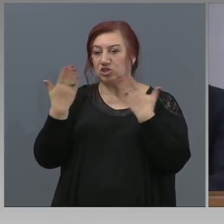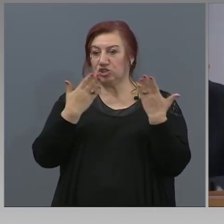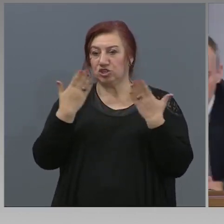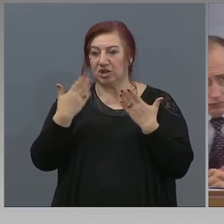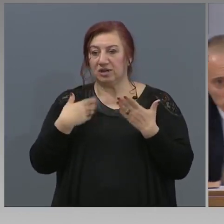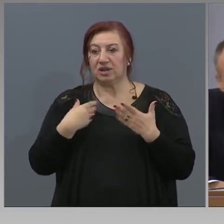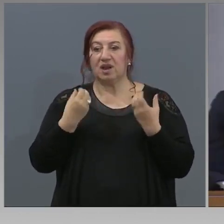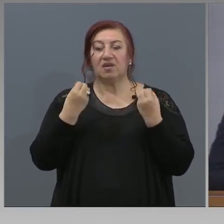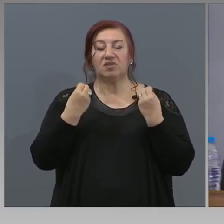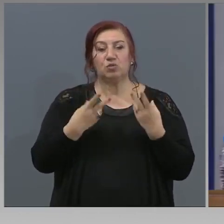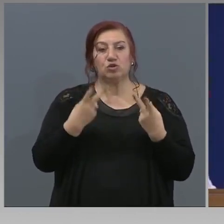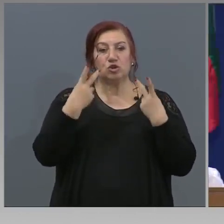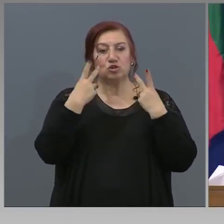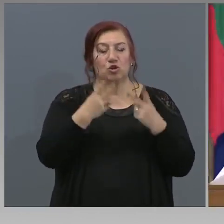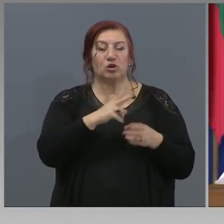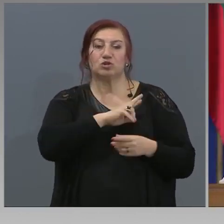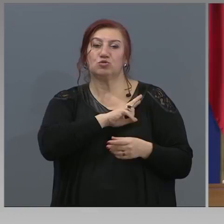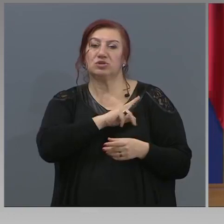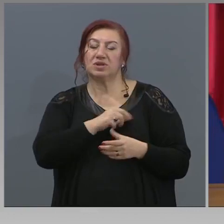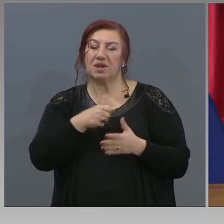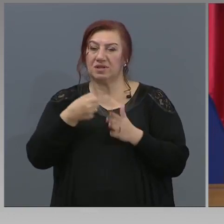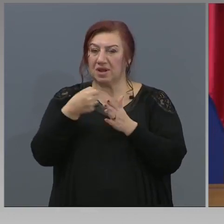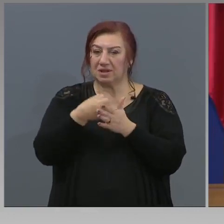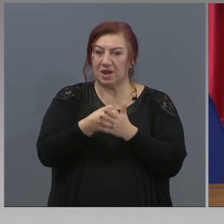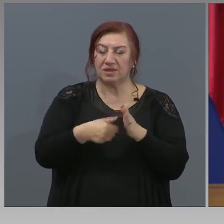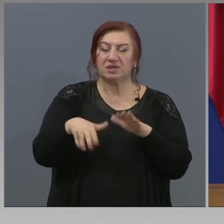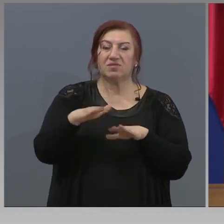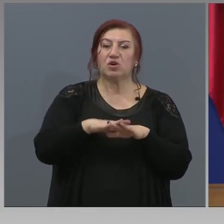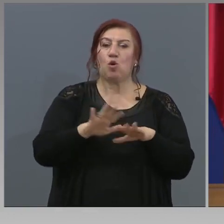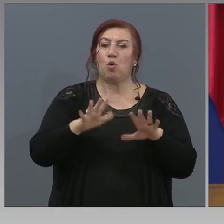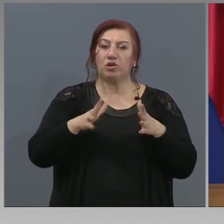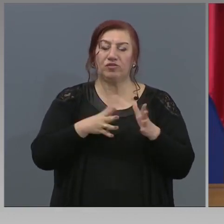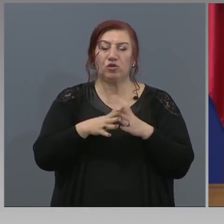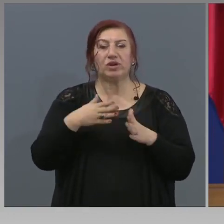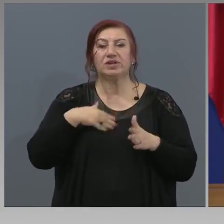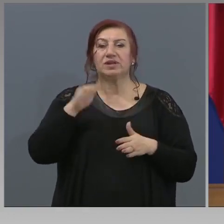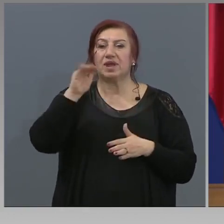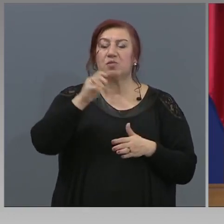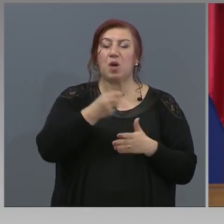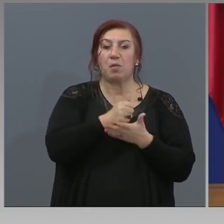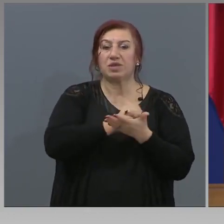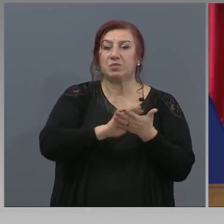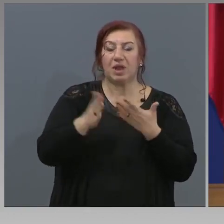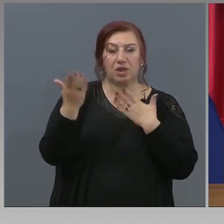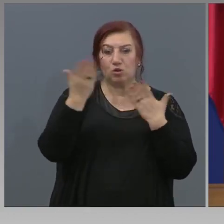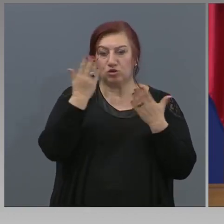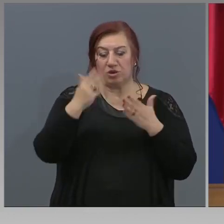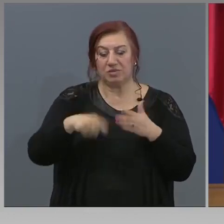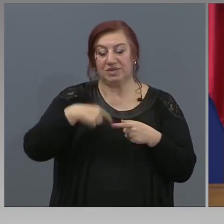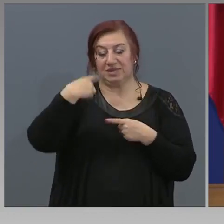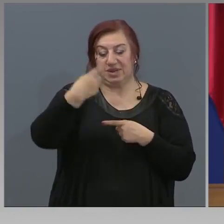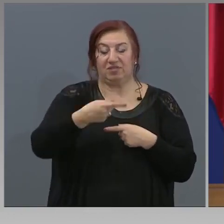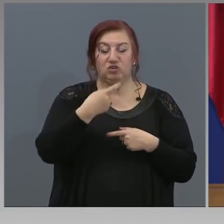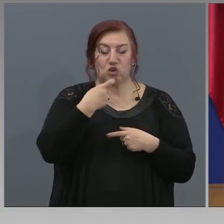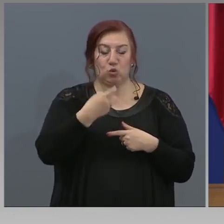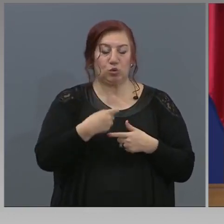ли е с оглед социалния натиск върху обикновените хора да има безплатни учебници през новата кампания? Благодаря ви.